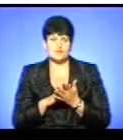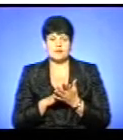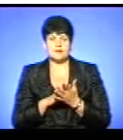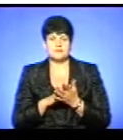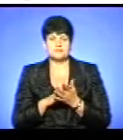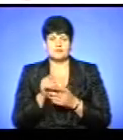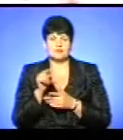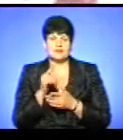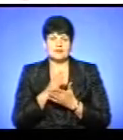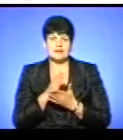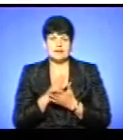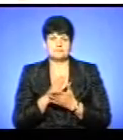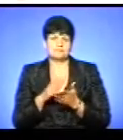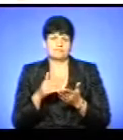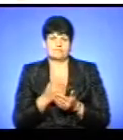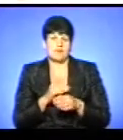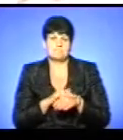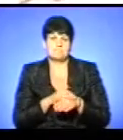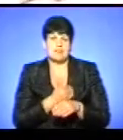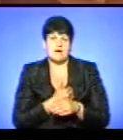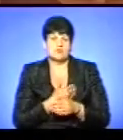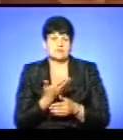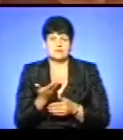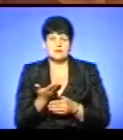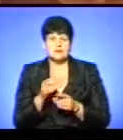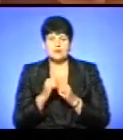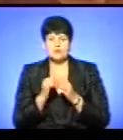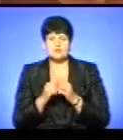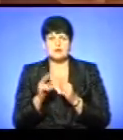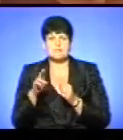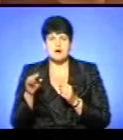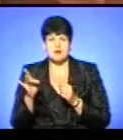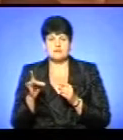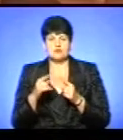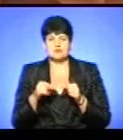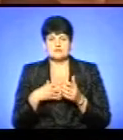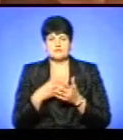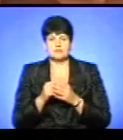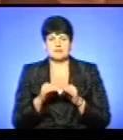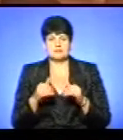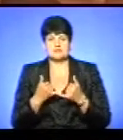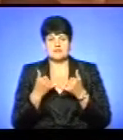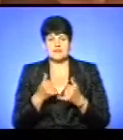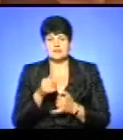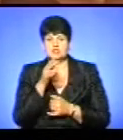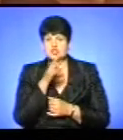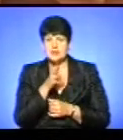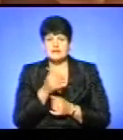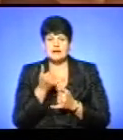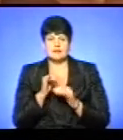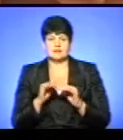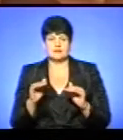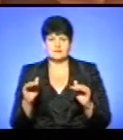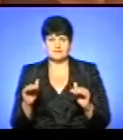цілковільні, тобто кожна парафія старається організувати це для своїх дітей, віддати, тобто присвятити час для самих